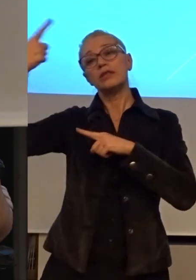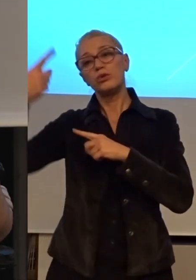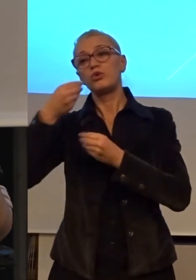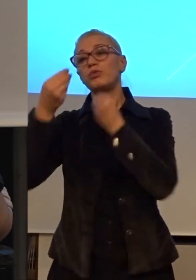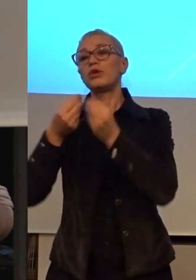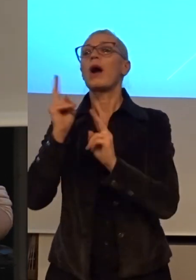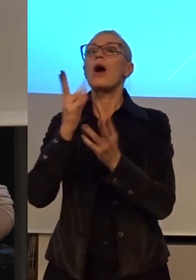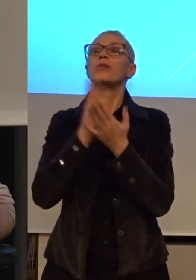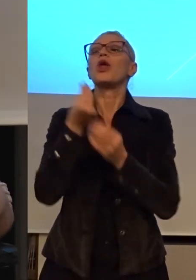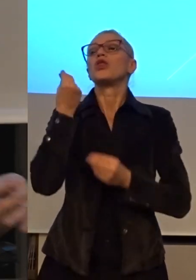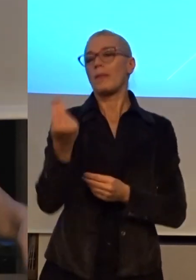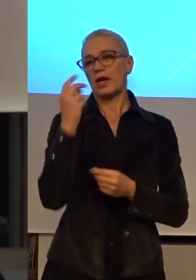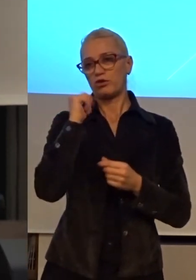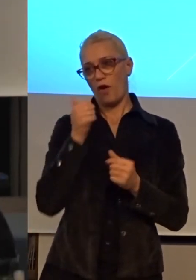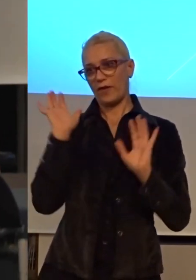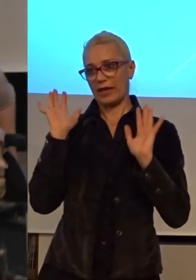Hvala vam.